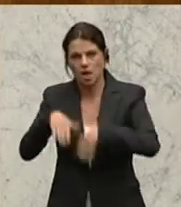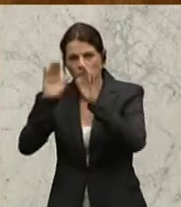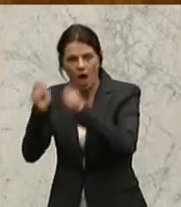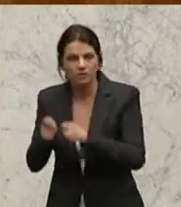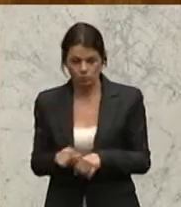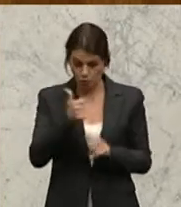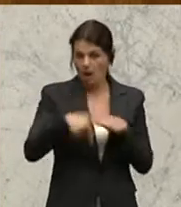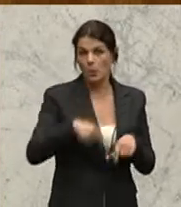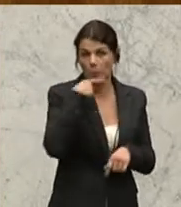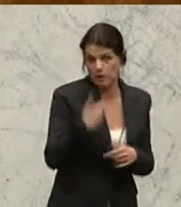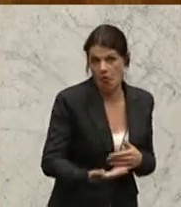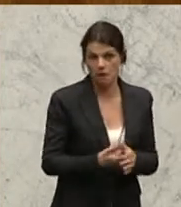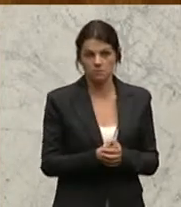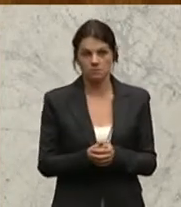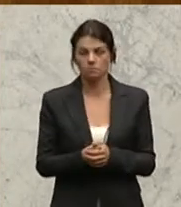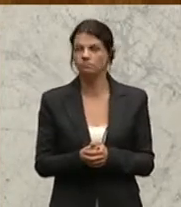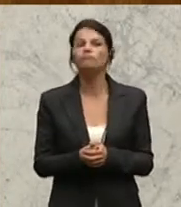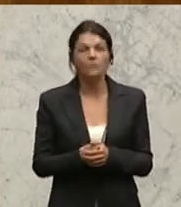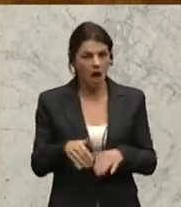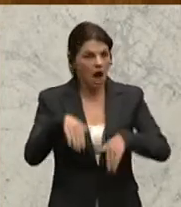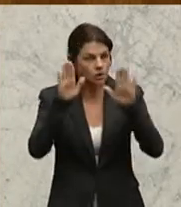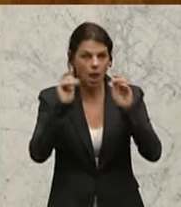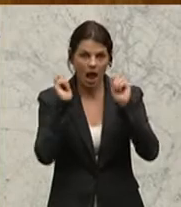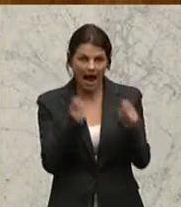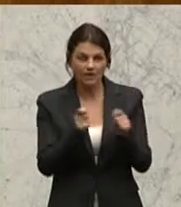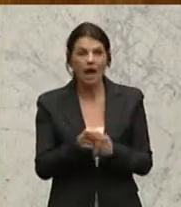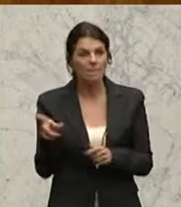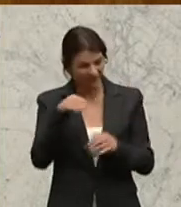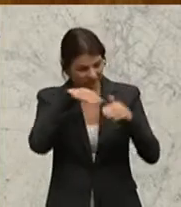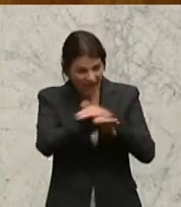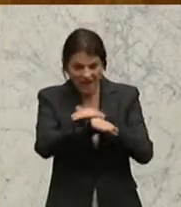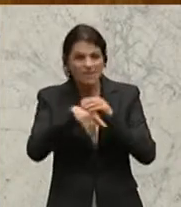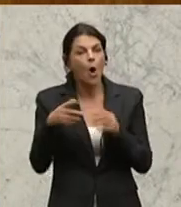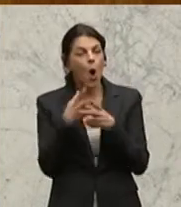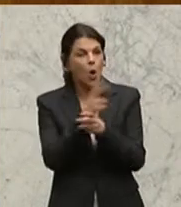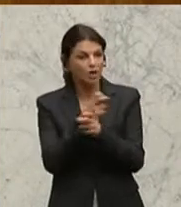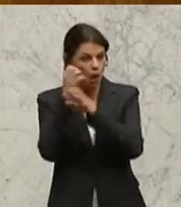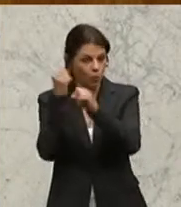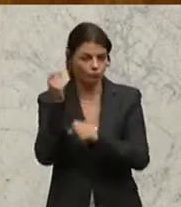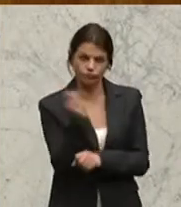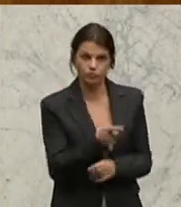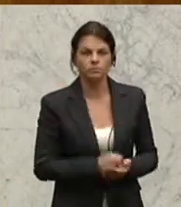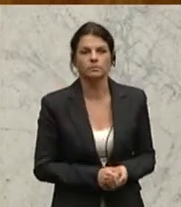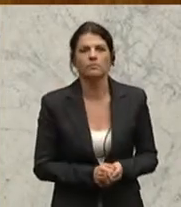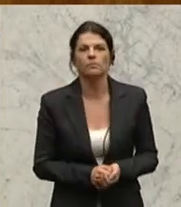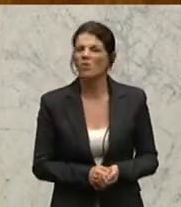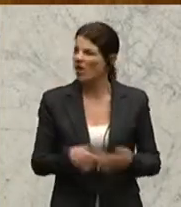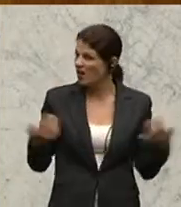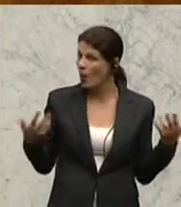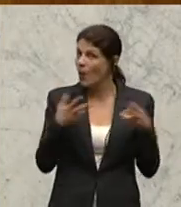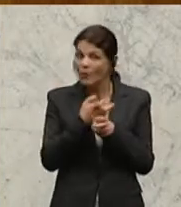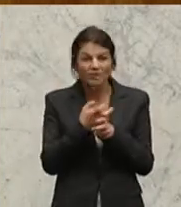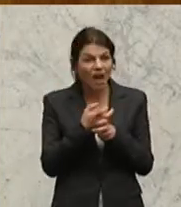und dieser Asylantrag wird per Fax an die österreichische Botschaft gerichtet. Und was machen die österreichischen